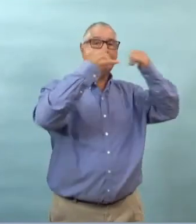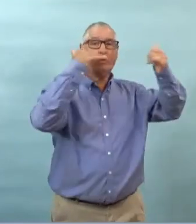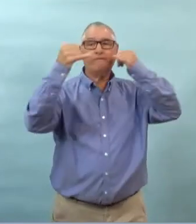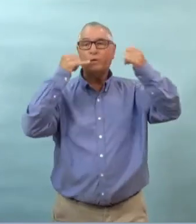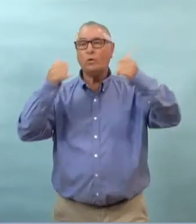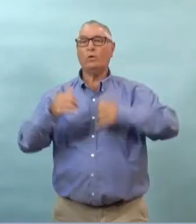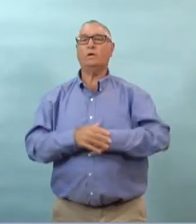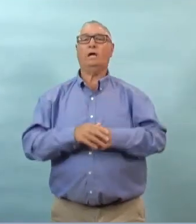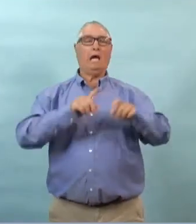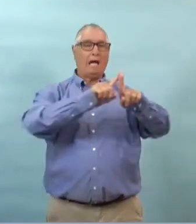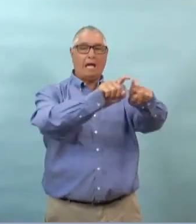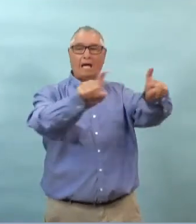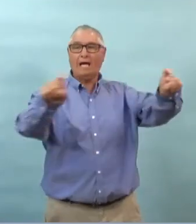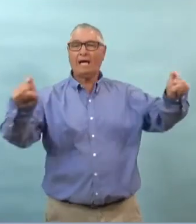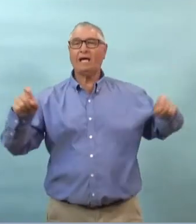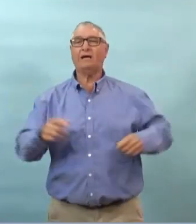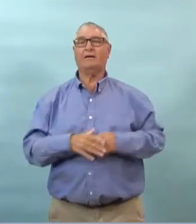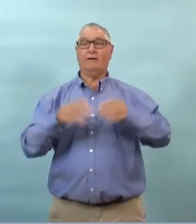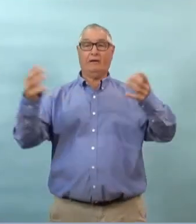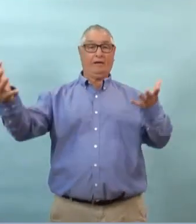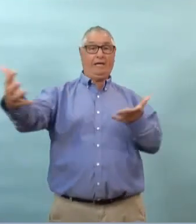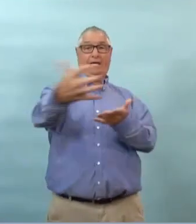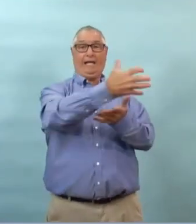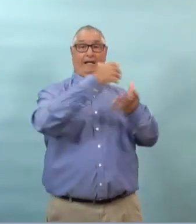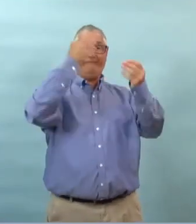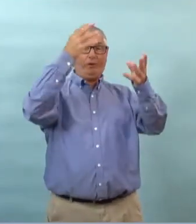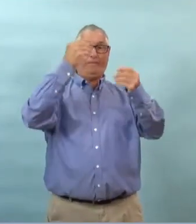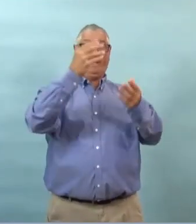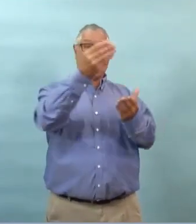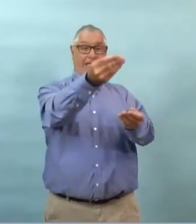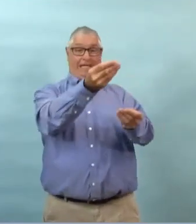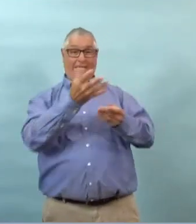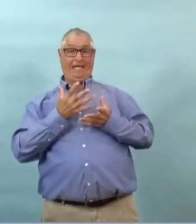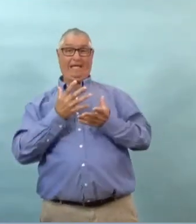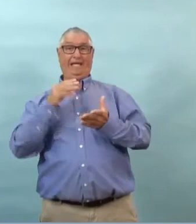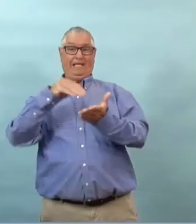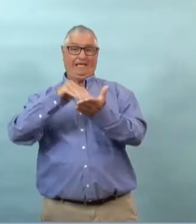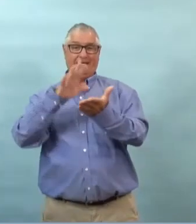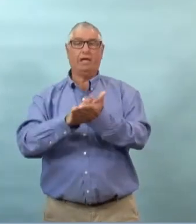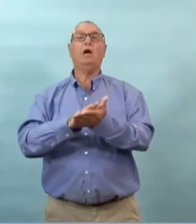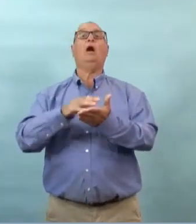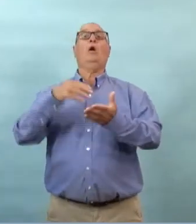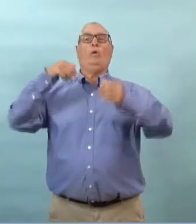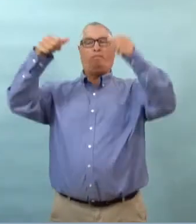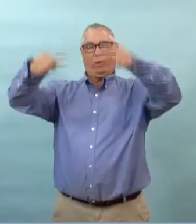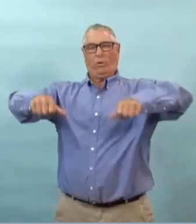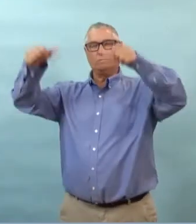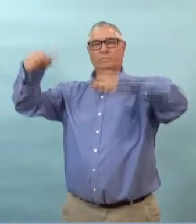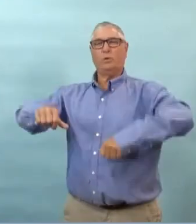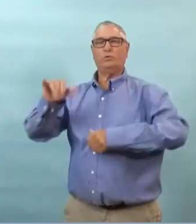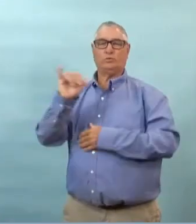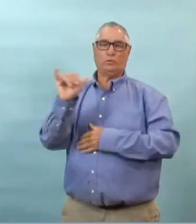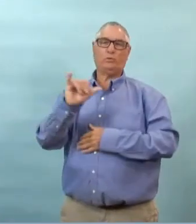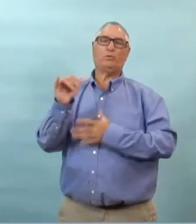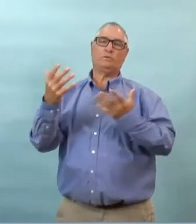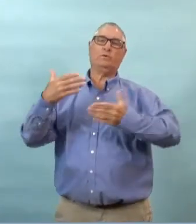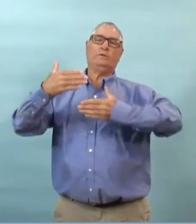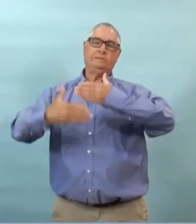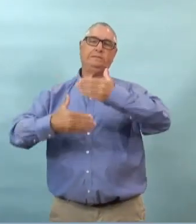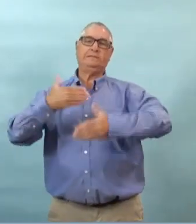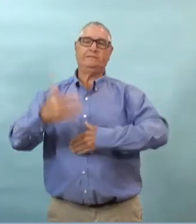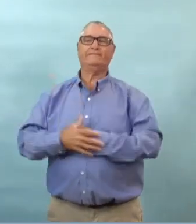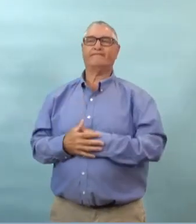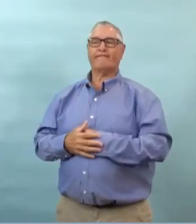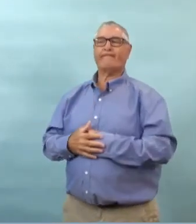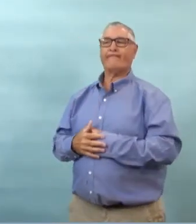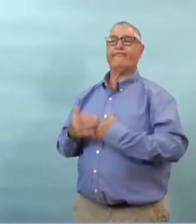que tout ce qui est la recherche des contacts et conversations qu'on doit avoir l'identification afin qu'on puisse vous donner les renseignements les plus à jour mais au fur et à